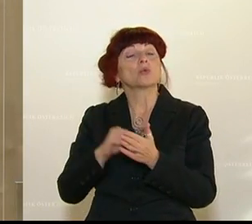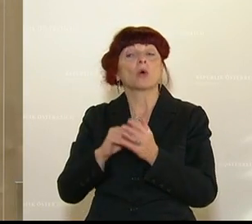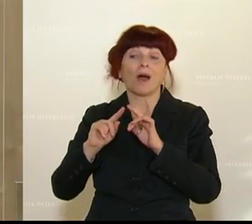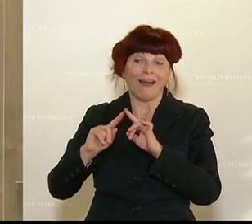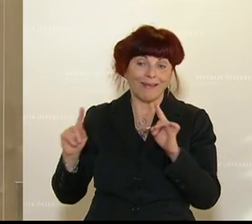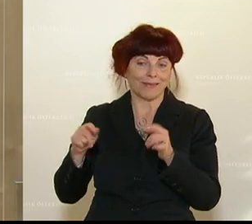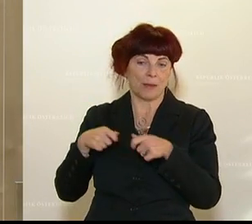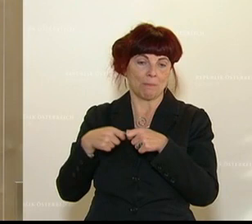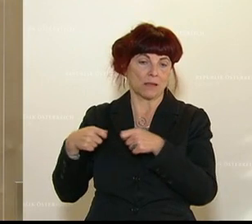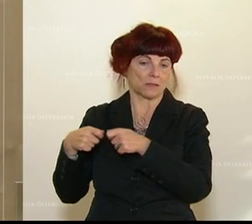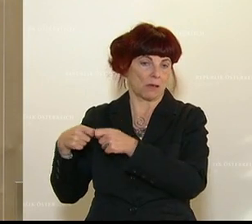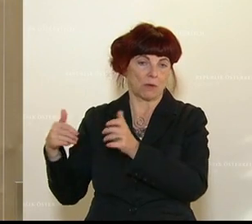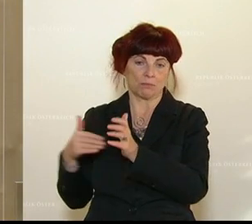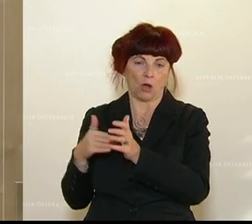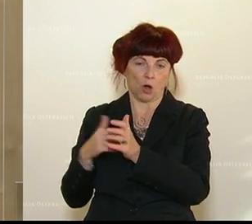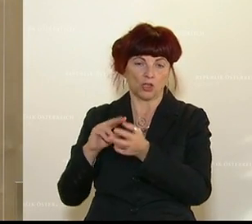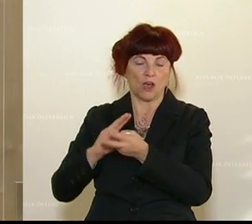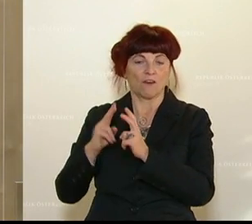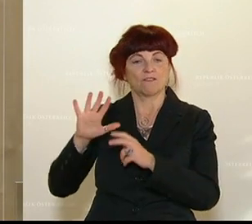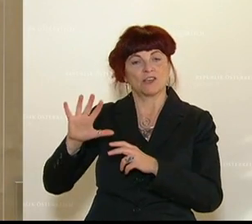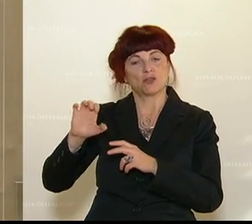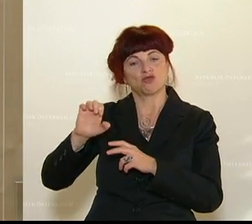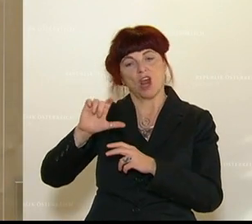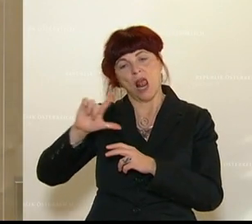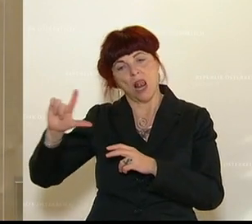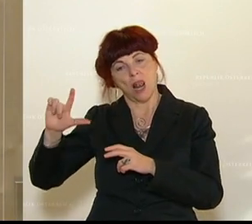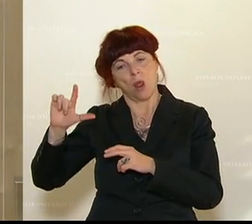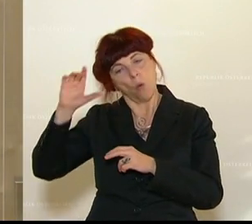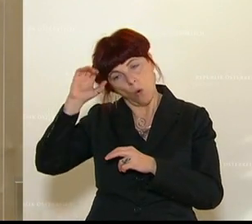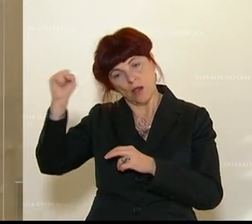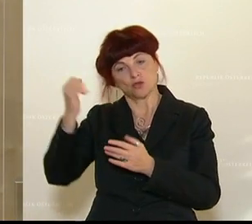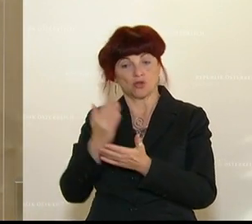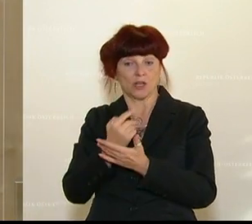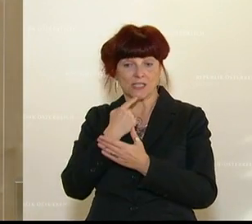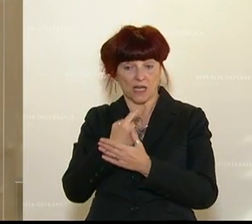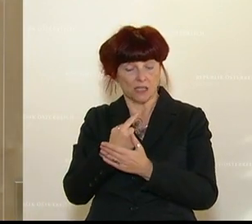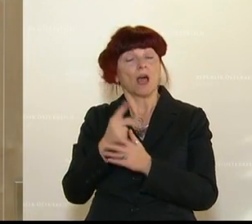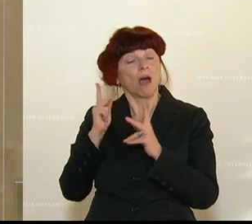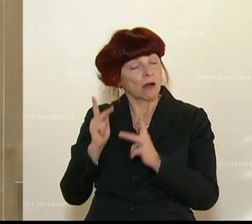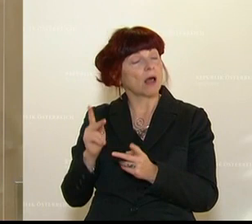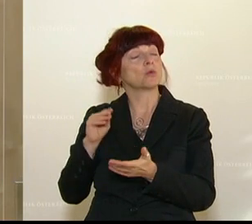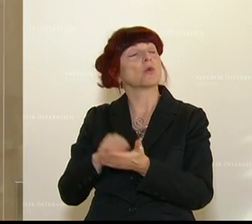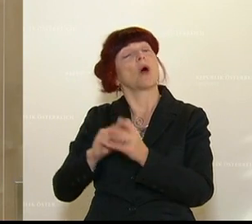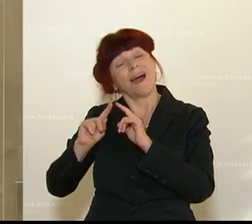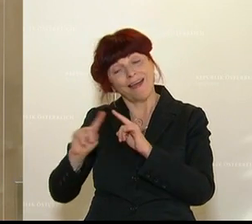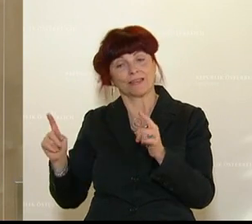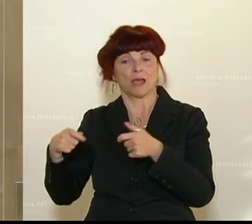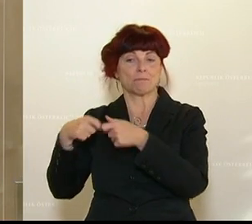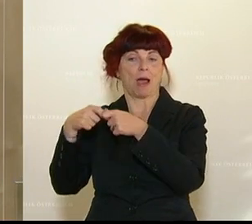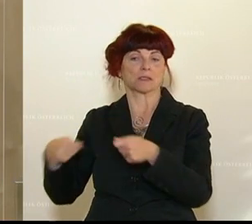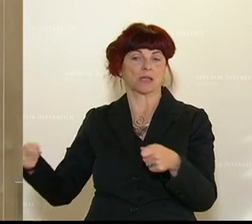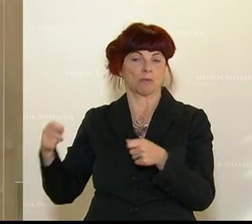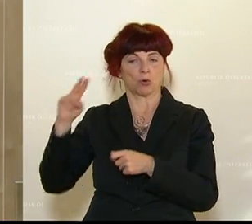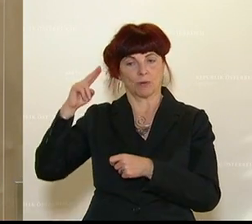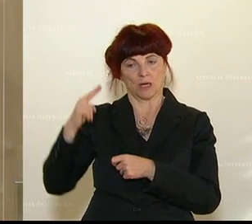Schell vorhin angeführt hat, dann werden wir auch weitere Maßnahmen erstellen. Denn wir dürfen nicht vergessen, dass der Tourismus nicht nur einer der größten